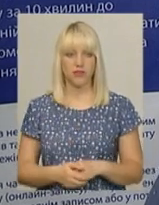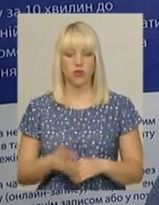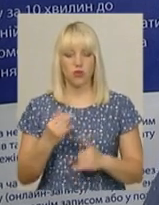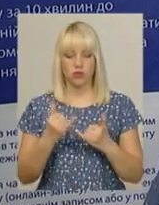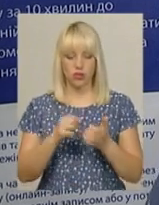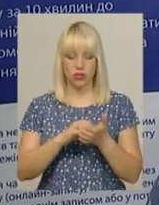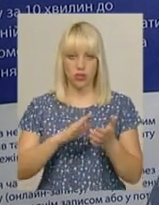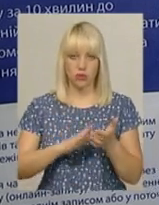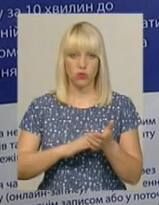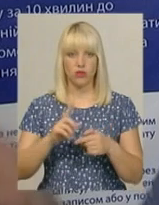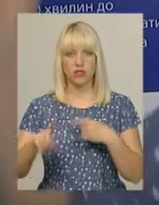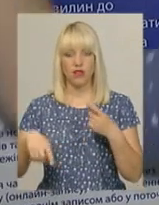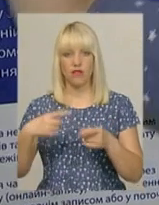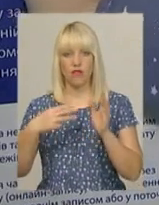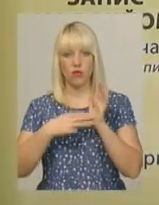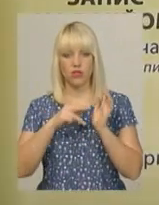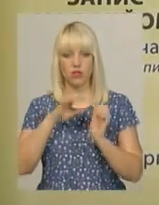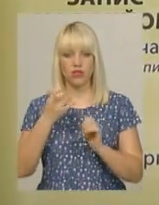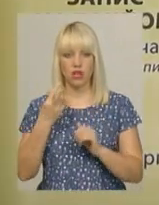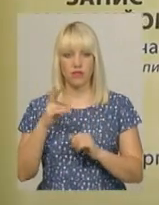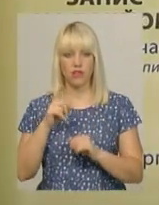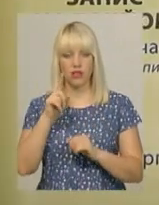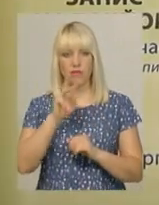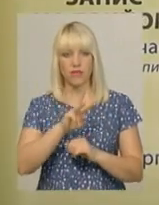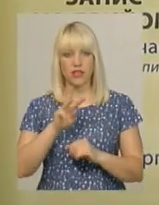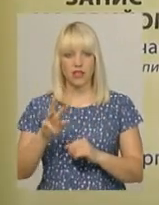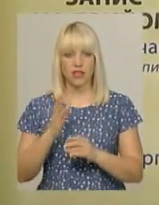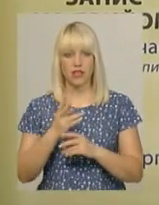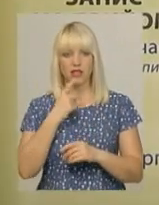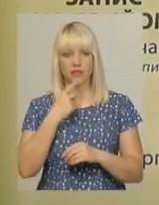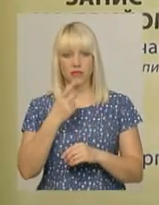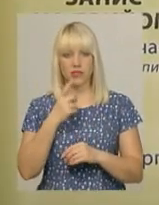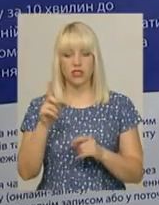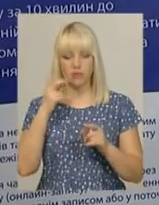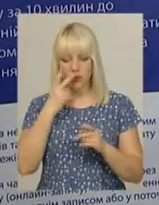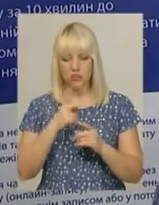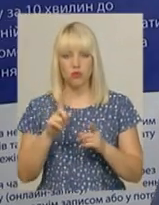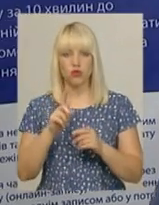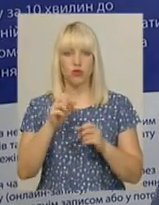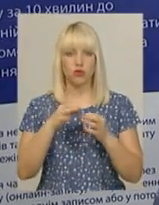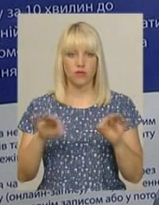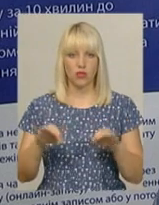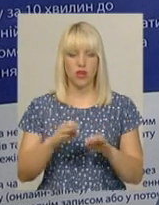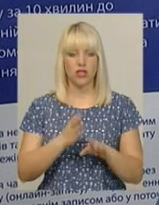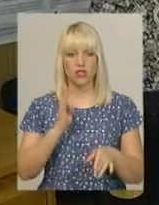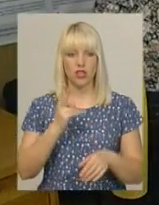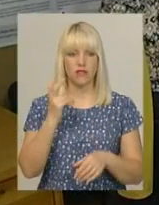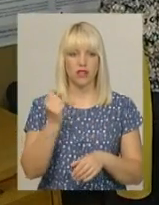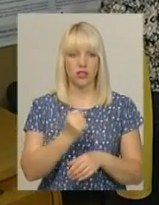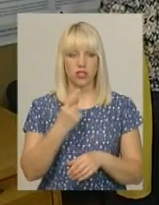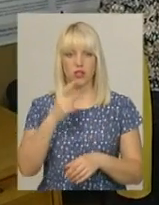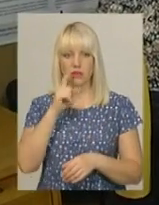Реєстрація відбувається на 8 червня. Можна зареєструватися на сайті, там черга 2 тижні, терміналь і місяць. Також сьогодні на сьогодні талон можна взяти.